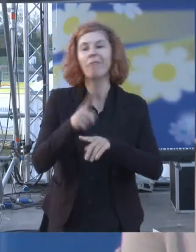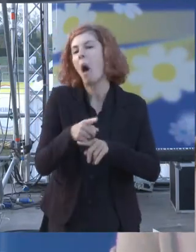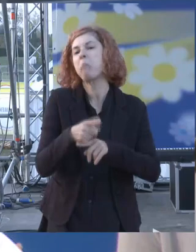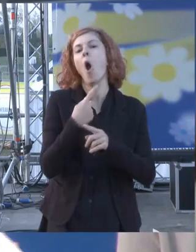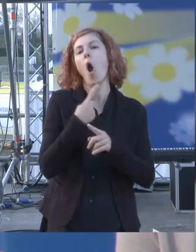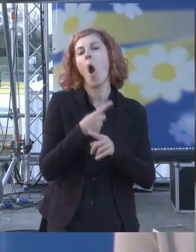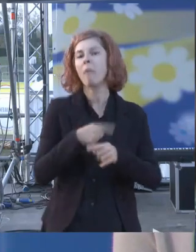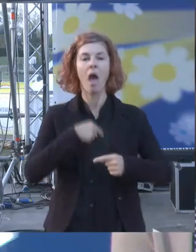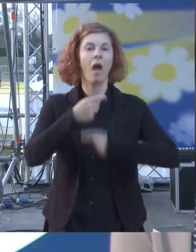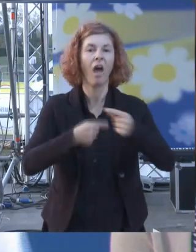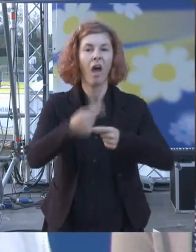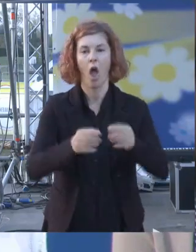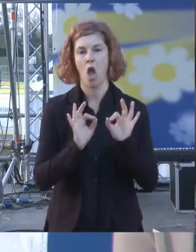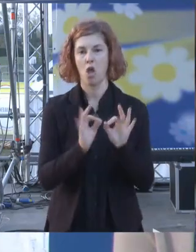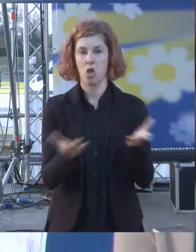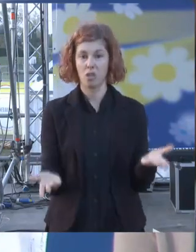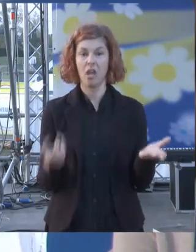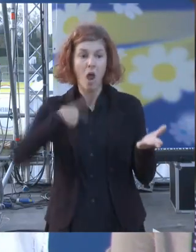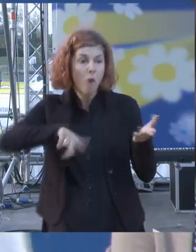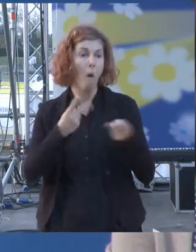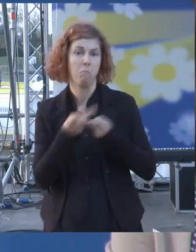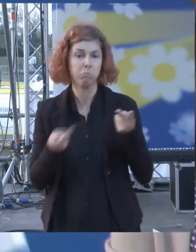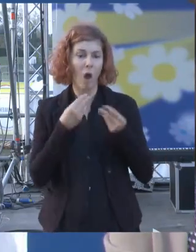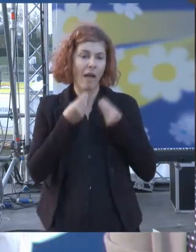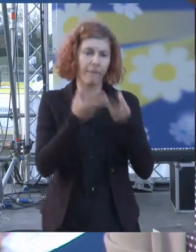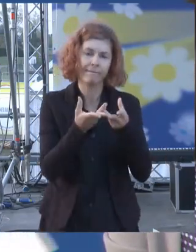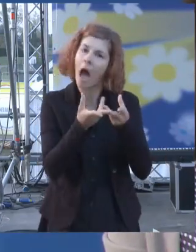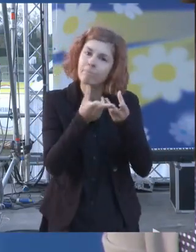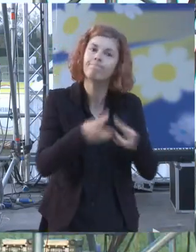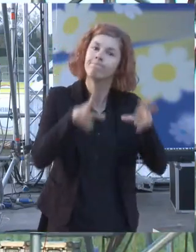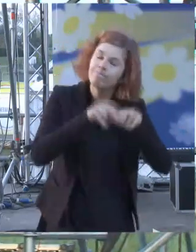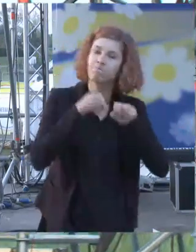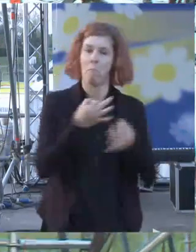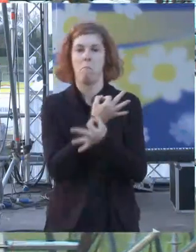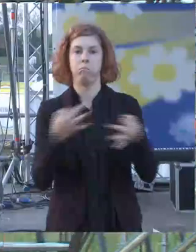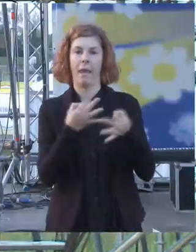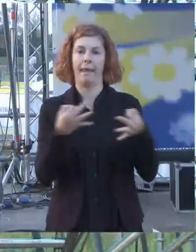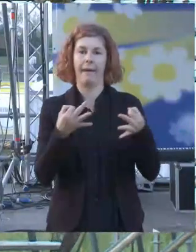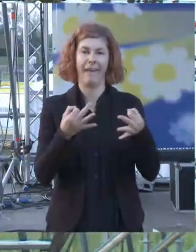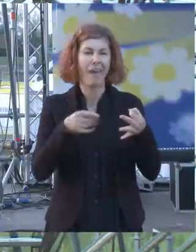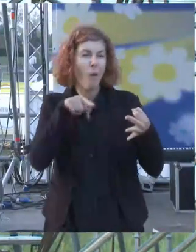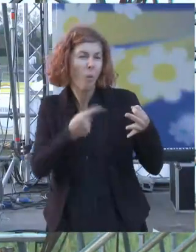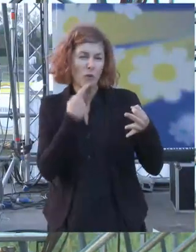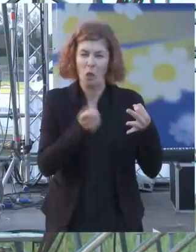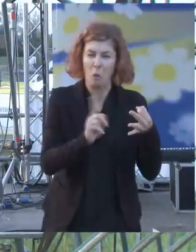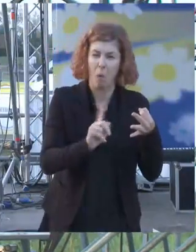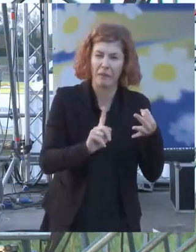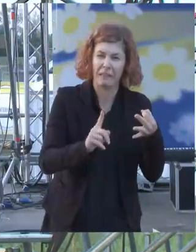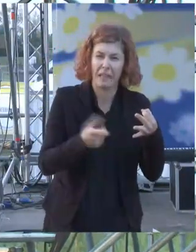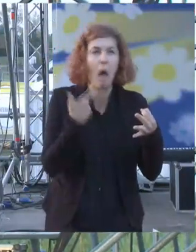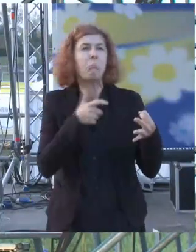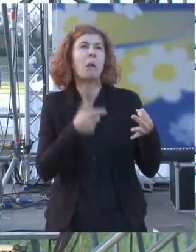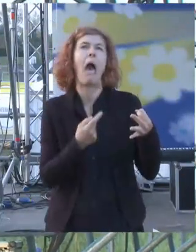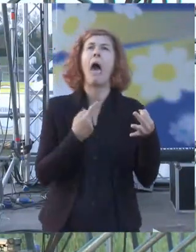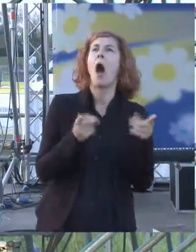cercando di risanarla e questo non si può dire questo non si può dire o bisogna subito trovare qualcosa che va male perché non si può dire che